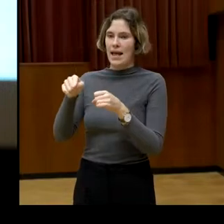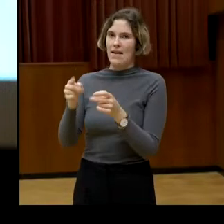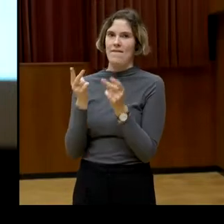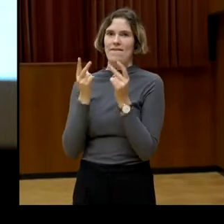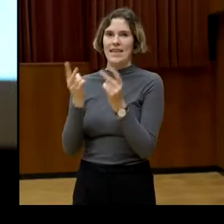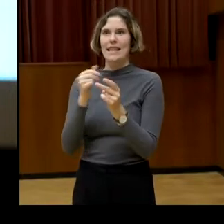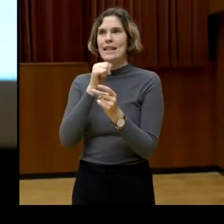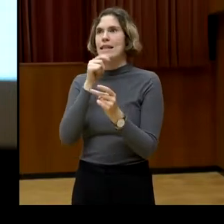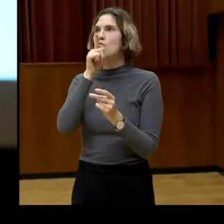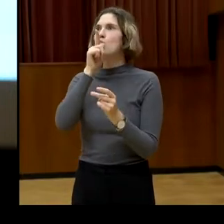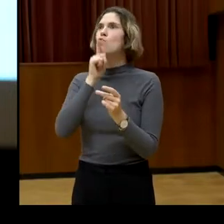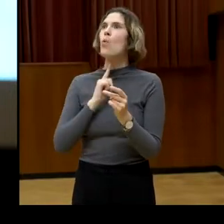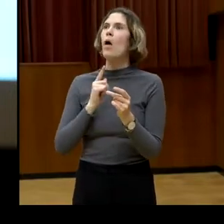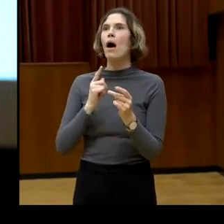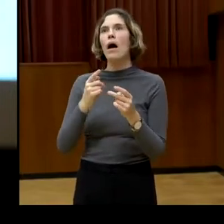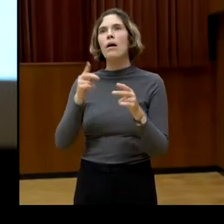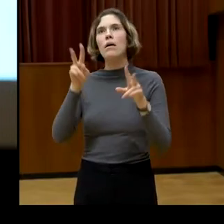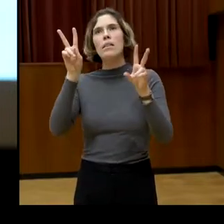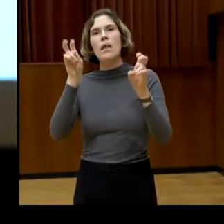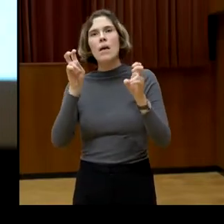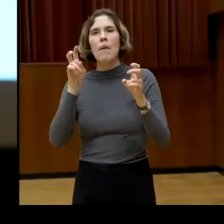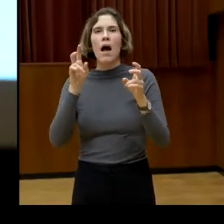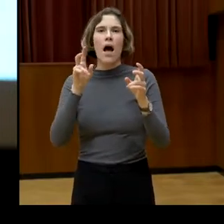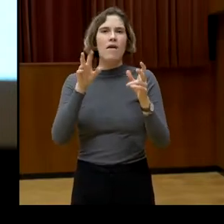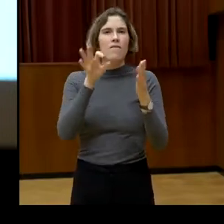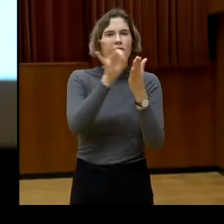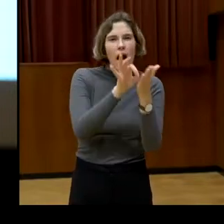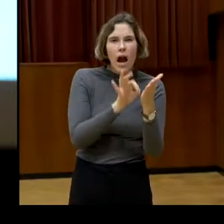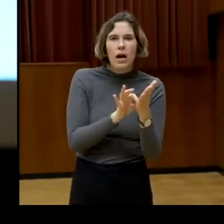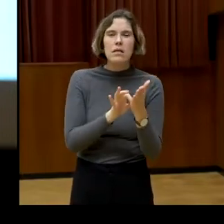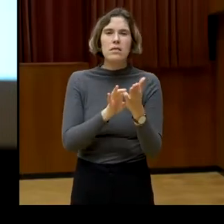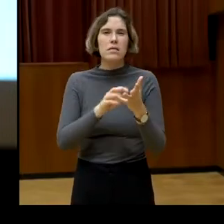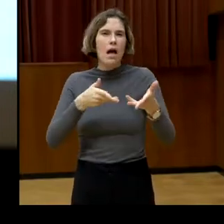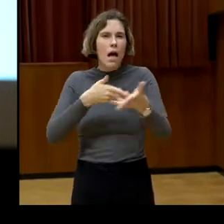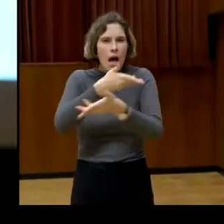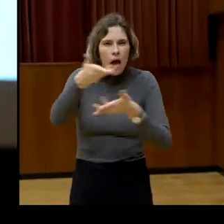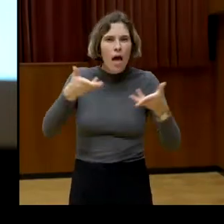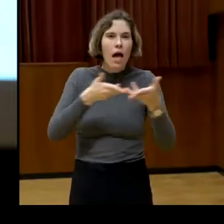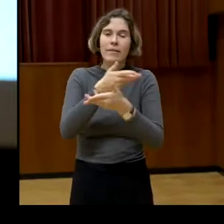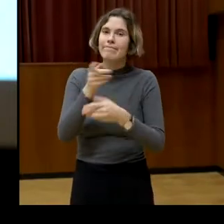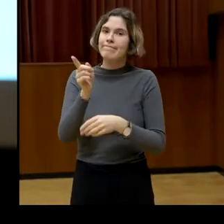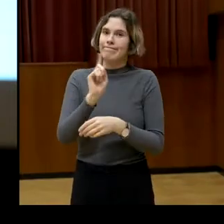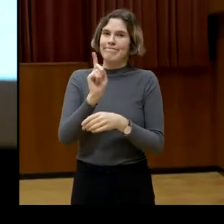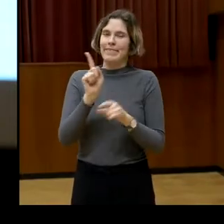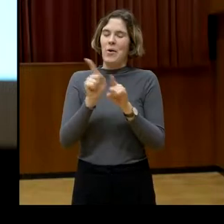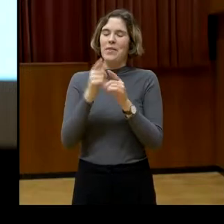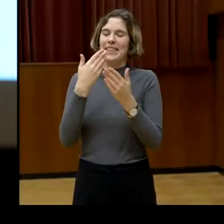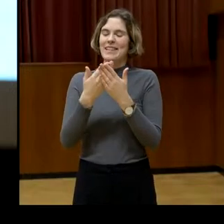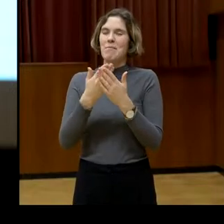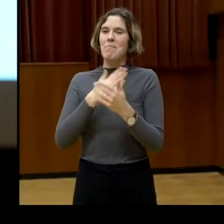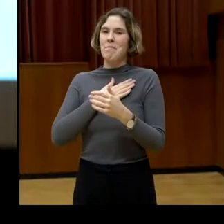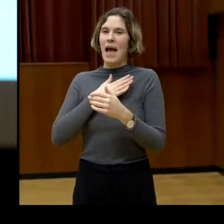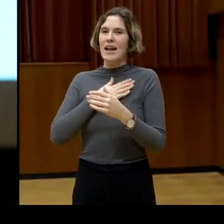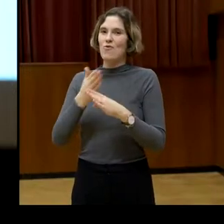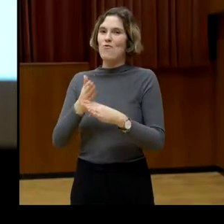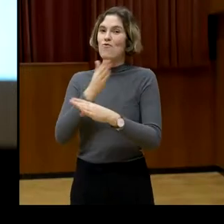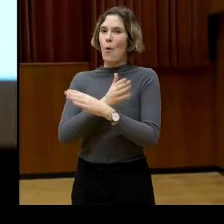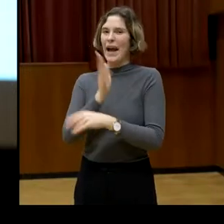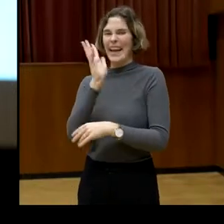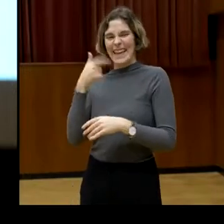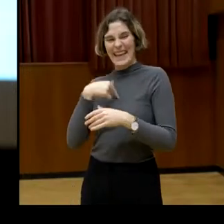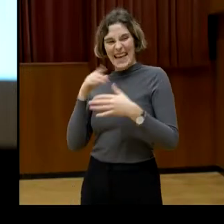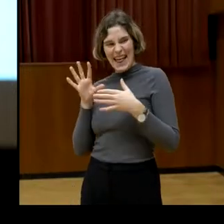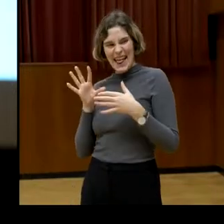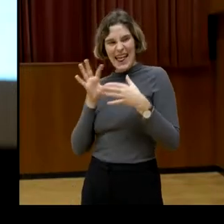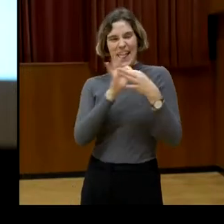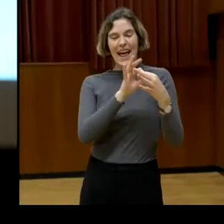über Fakten zu sprechen, sondern, und das knüpft, glaube ich, auch ganz gut, meinen Vorredner an, dass es eben einen lebensnahen und